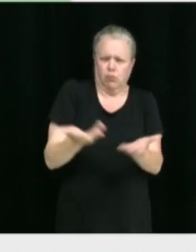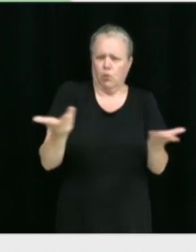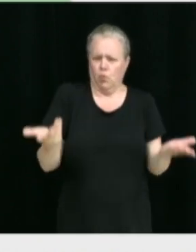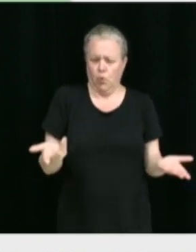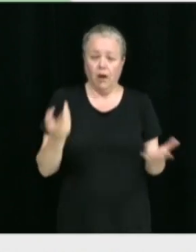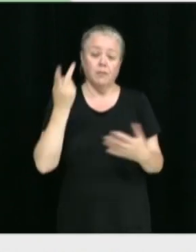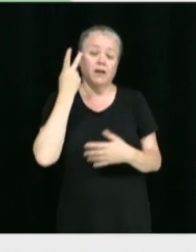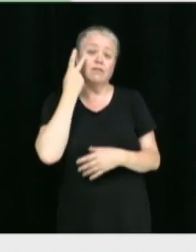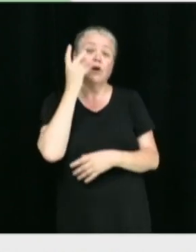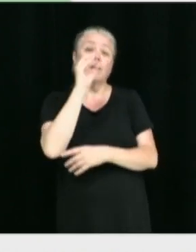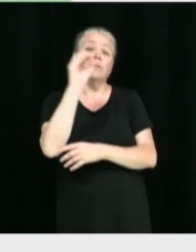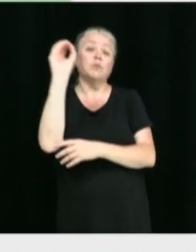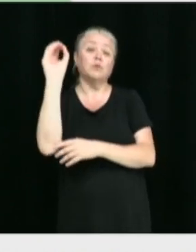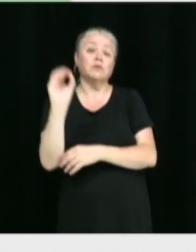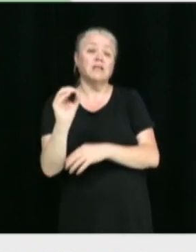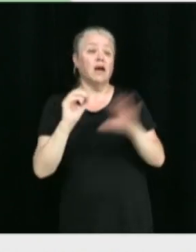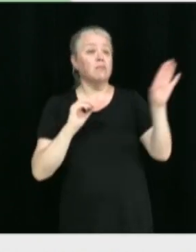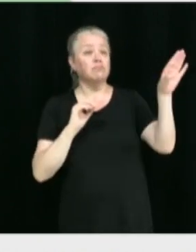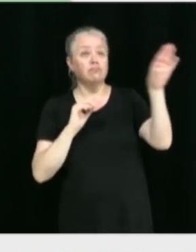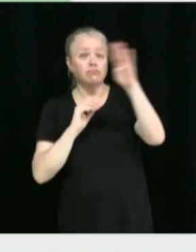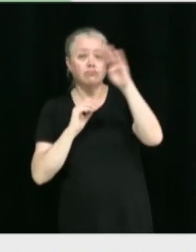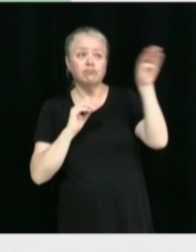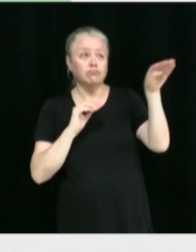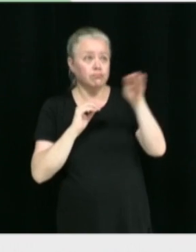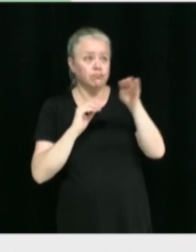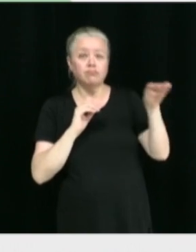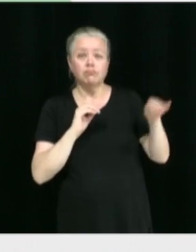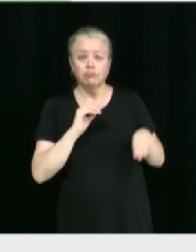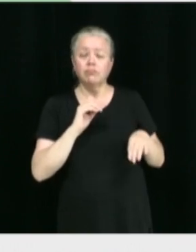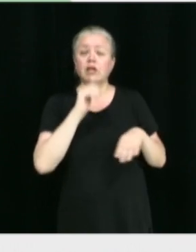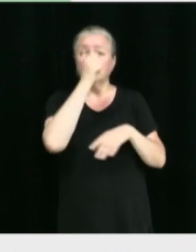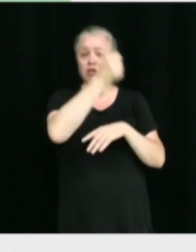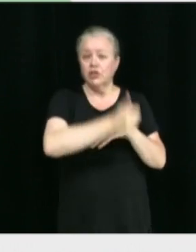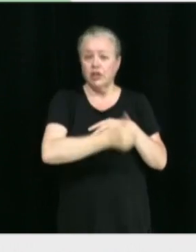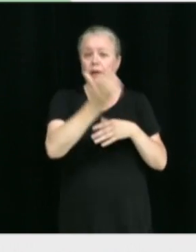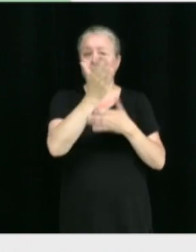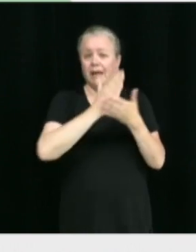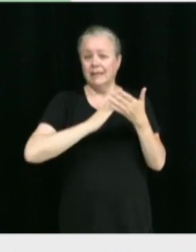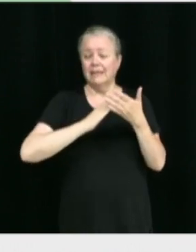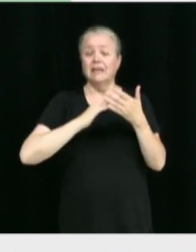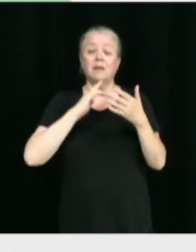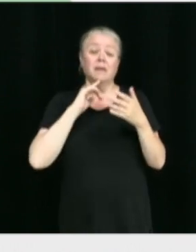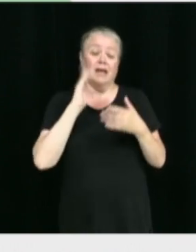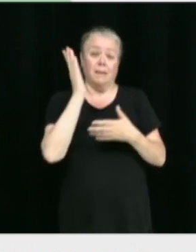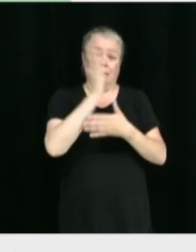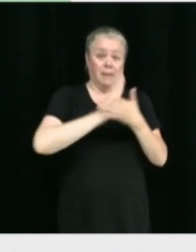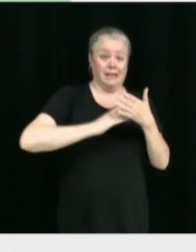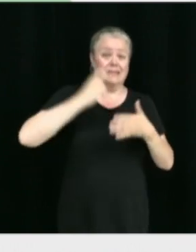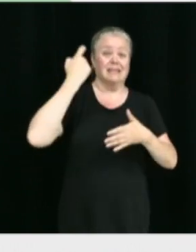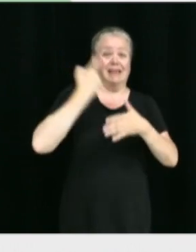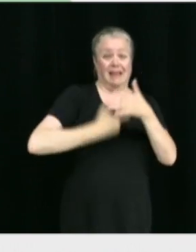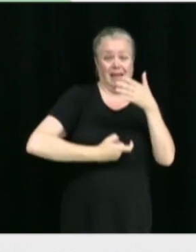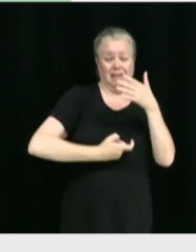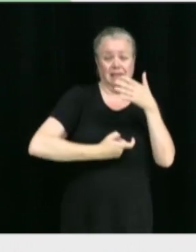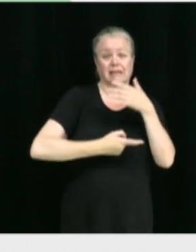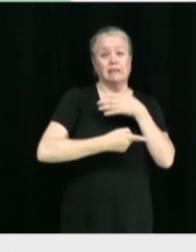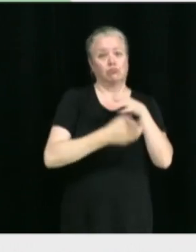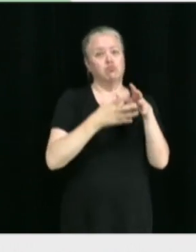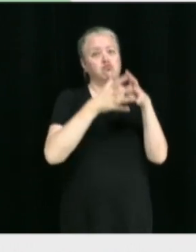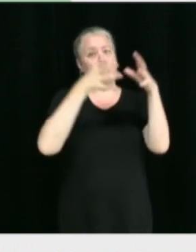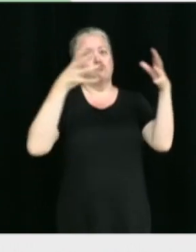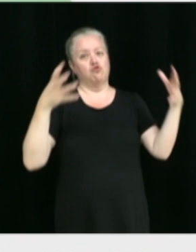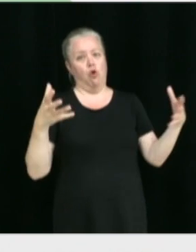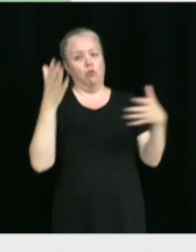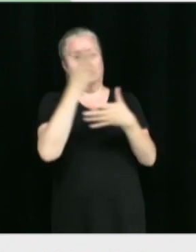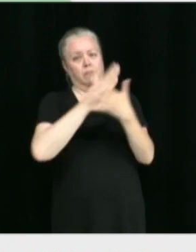représente chaque portion du budget, avec, bien entendu, la portion taxe municipale qui représente la plus grosse